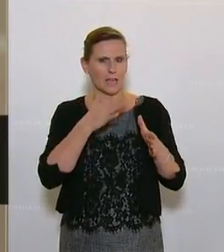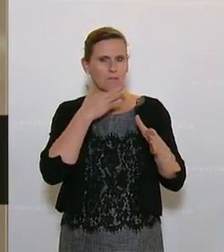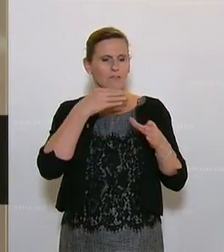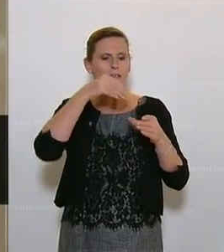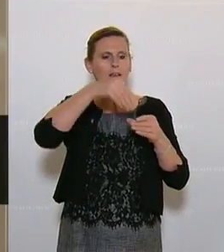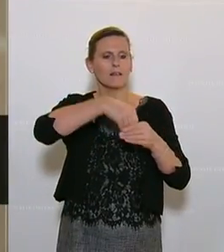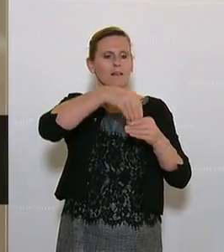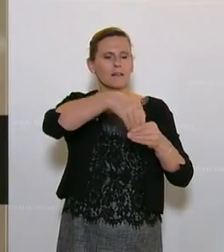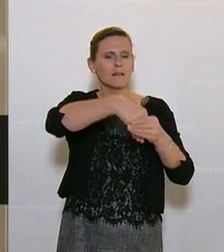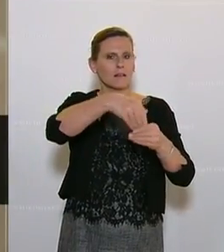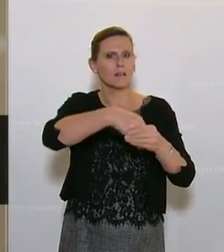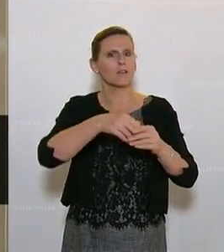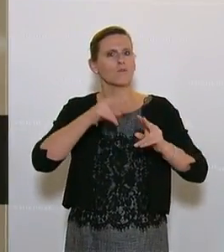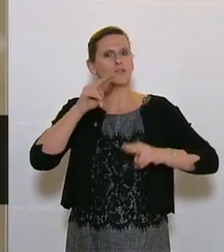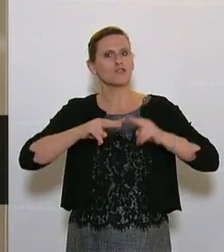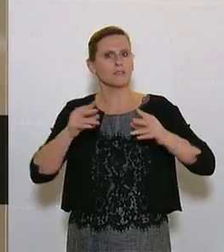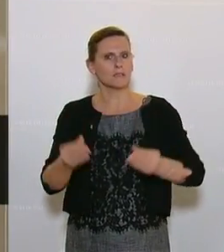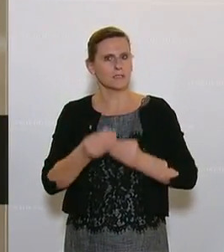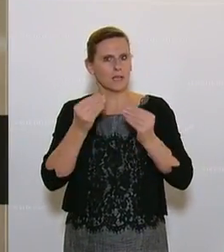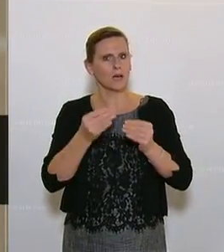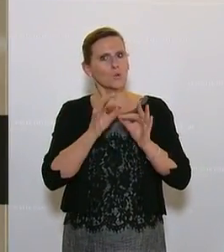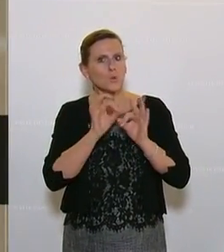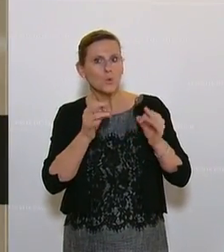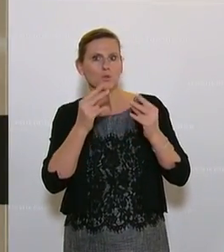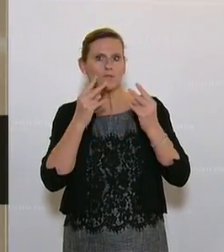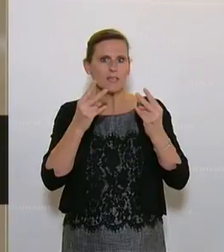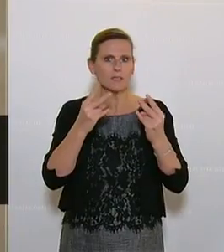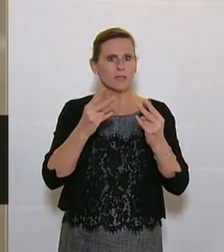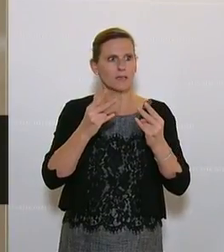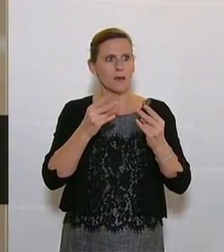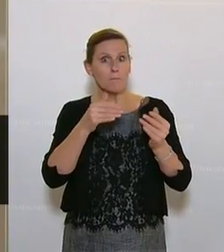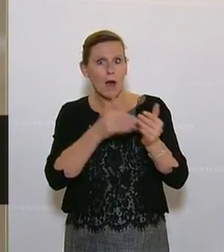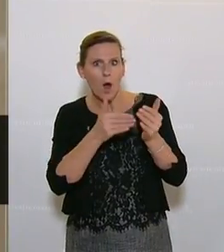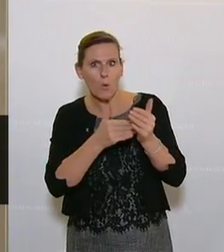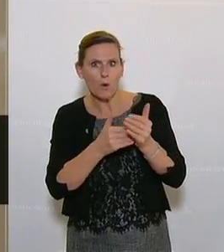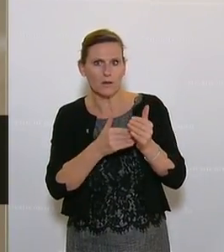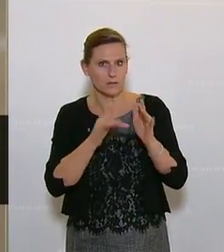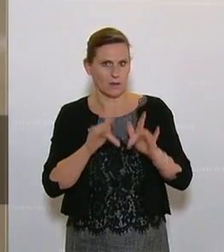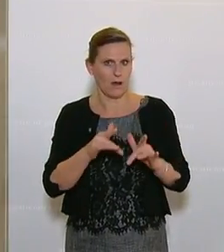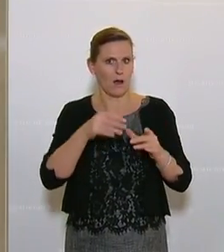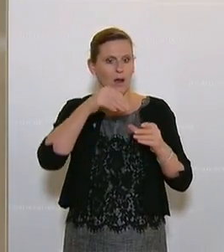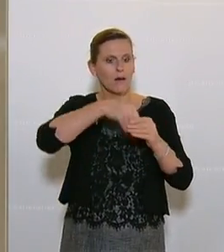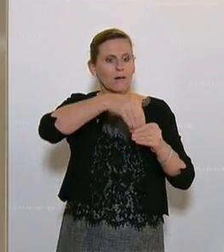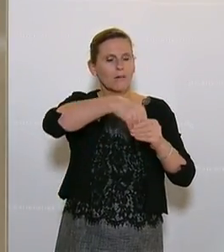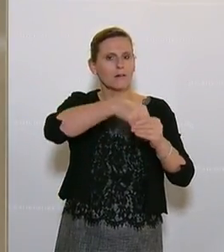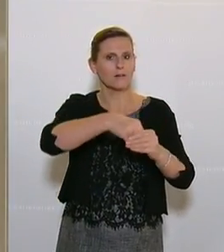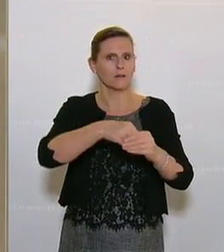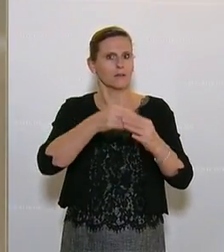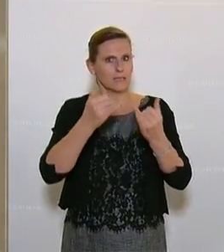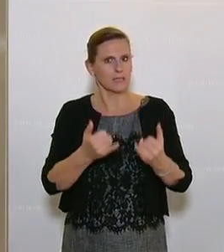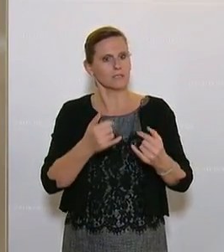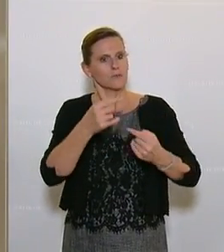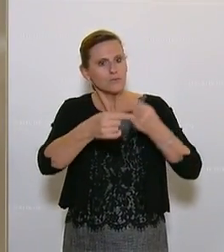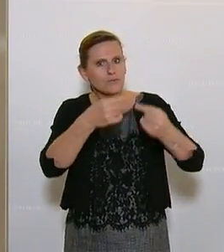sind einige Dinge drin, verschiedene Dinge, gute, wichtige Dinge, notwendige, die wir jetzt auf den Weg bringen.